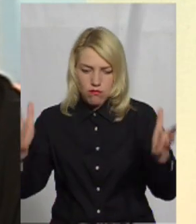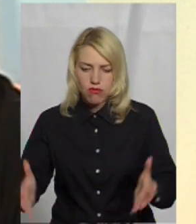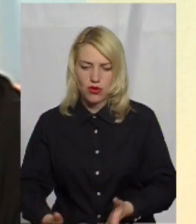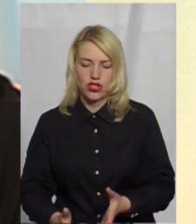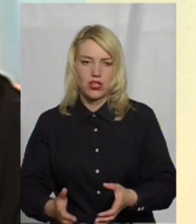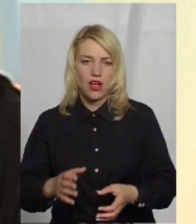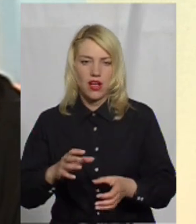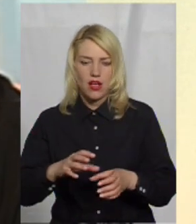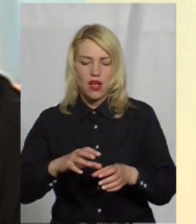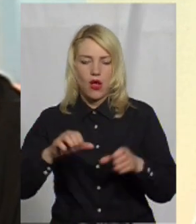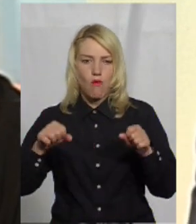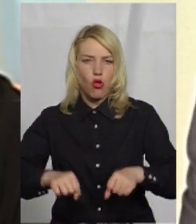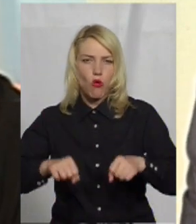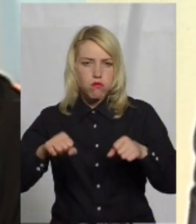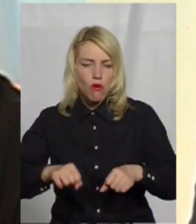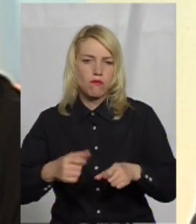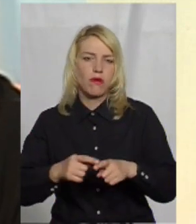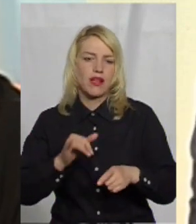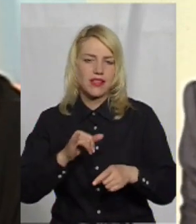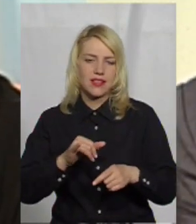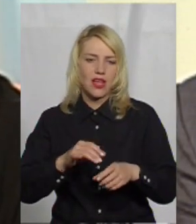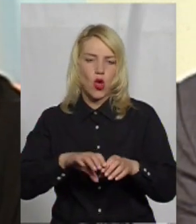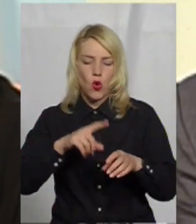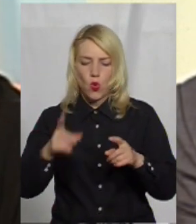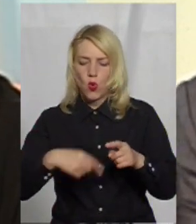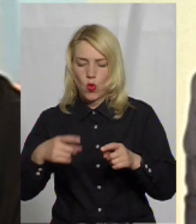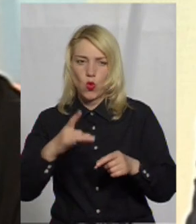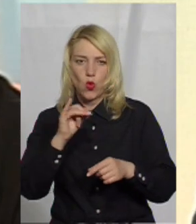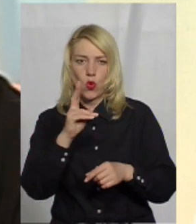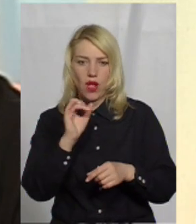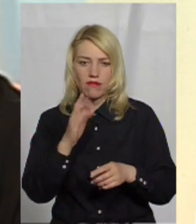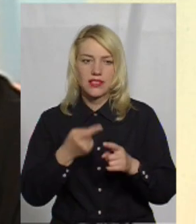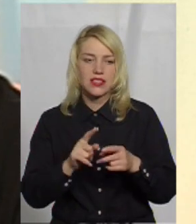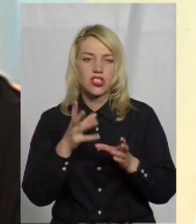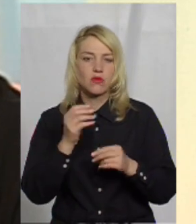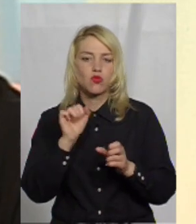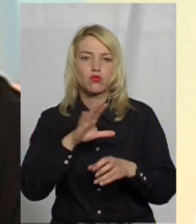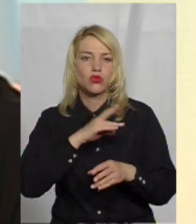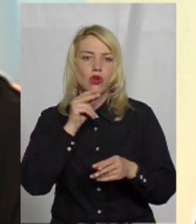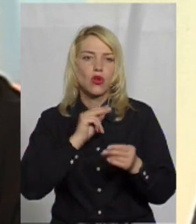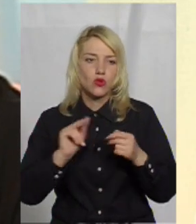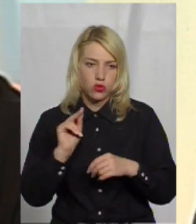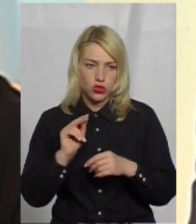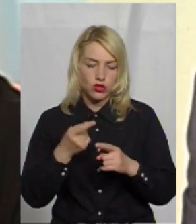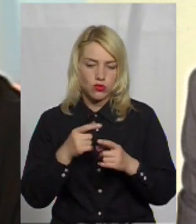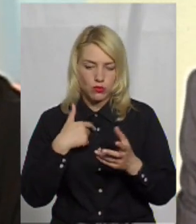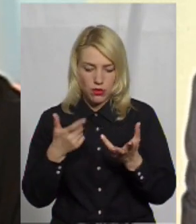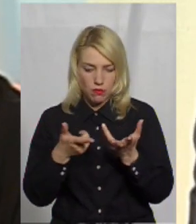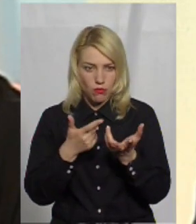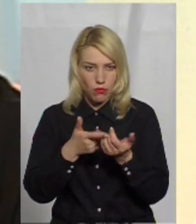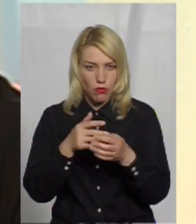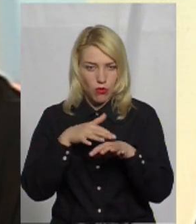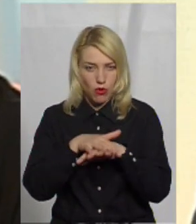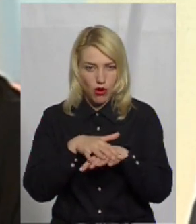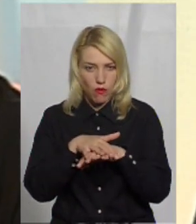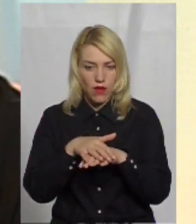вогнегасниками, тими рукавами і так далі, він, можливо, є навіть кращим, менш затратнішим, тому що ми там порахували, це все разом коштує